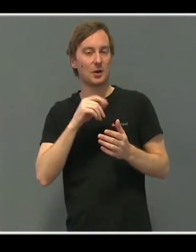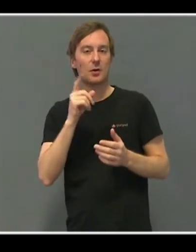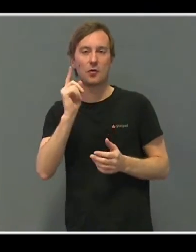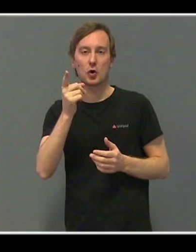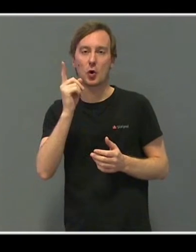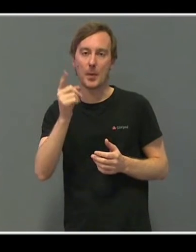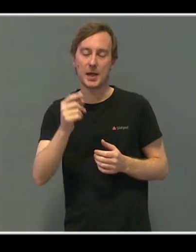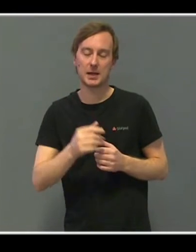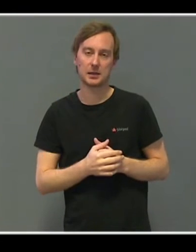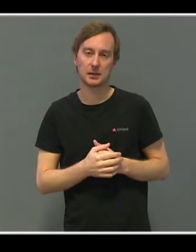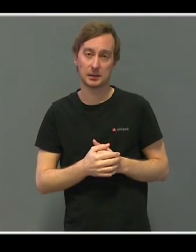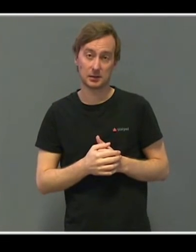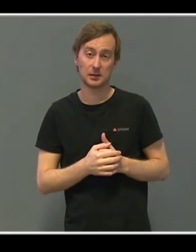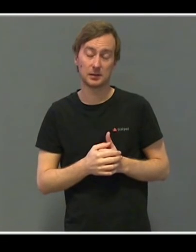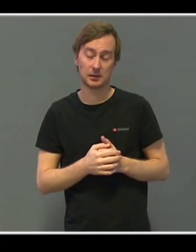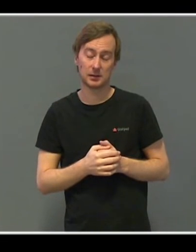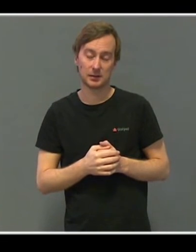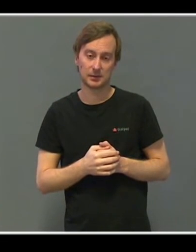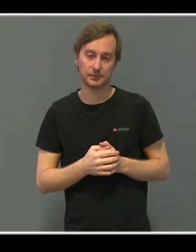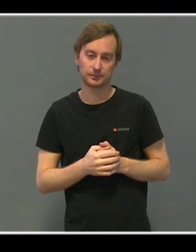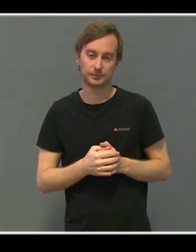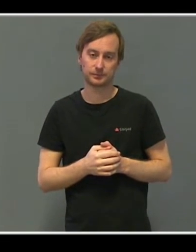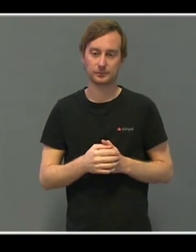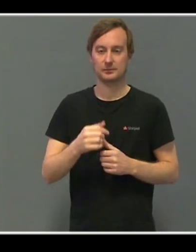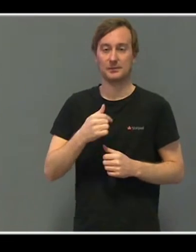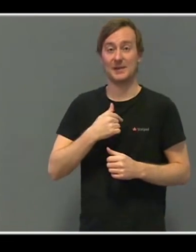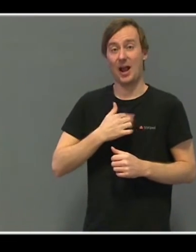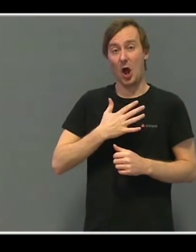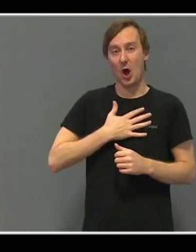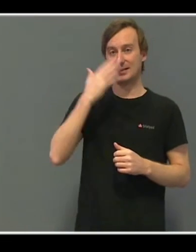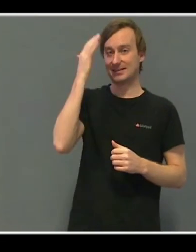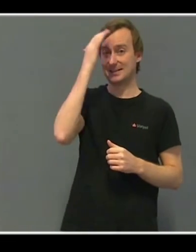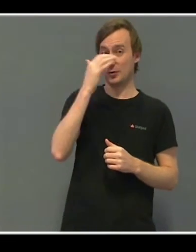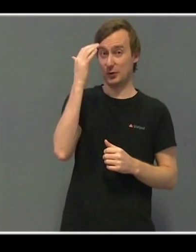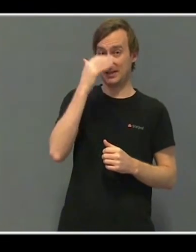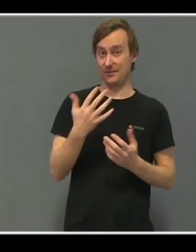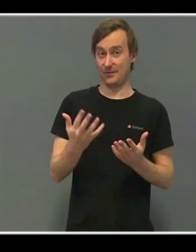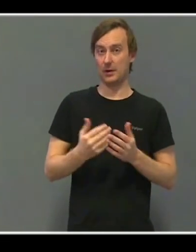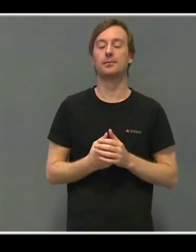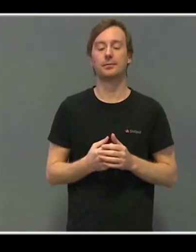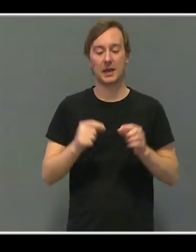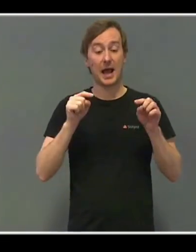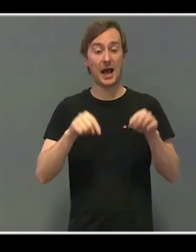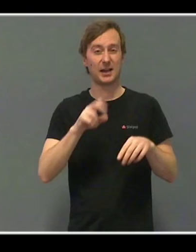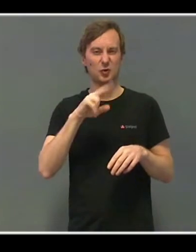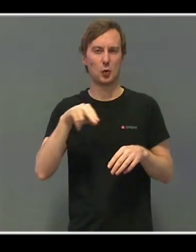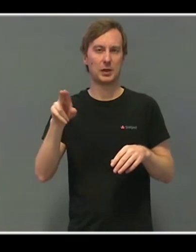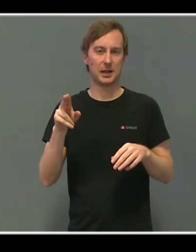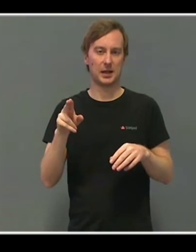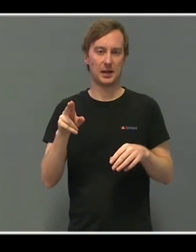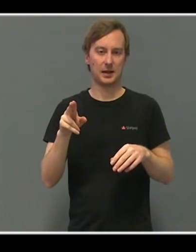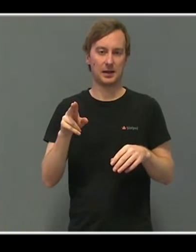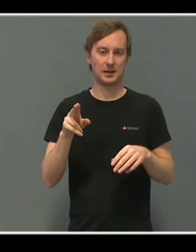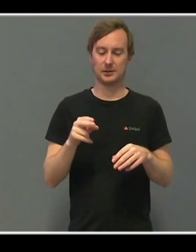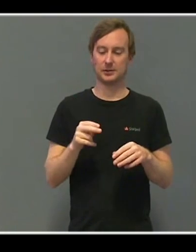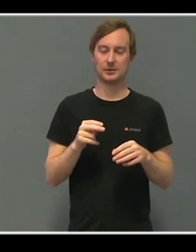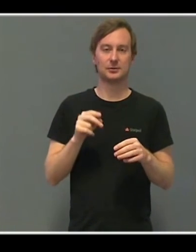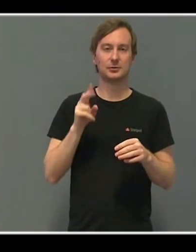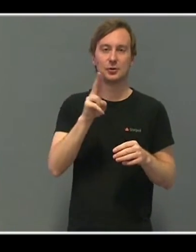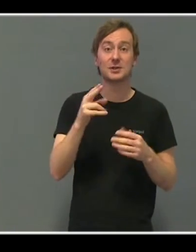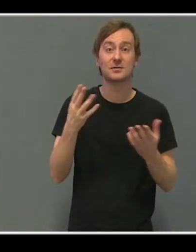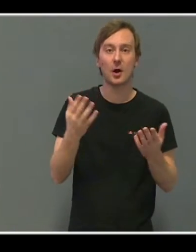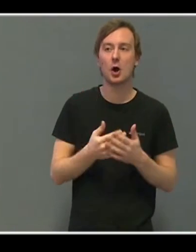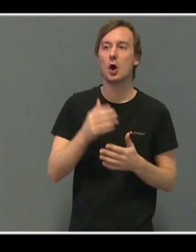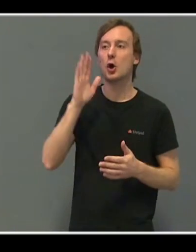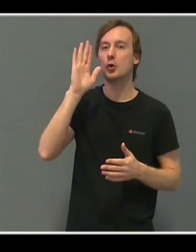ikke sant? Og jeg har en liten sånn teori på at i Norge så er vi, særlig i Norge, det er veldig sånn ut på tur, aldri sur.